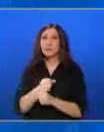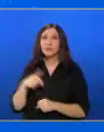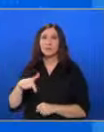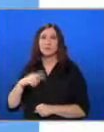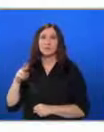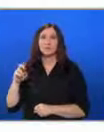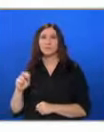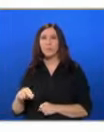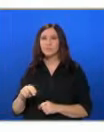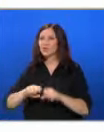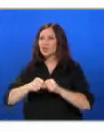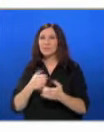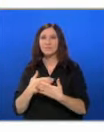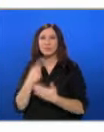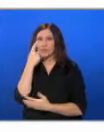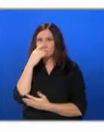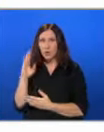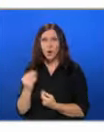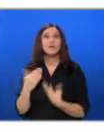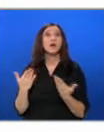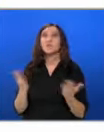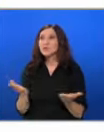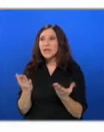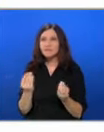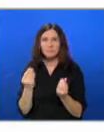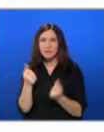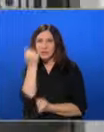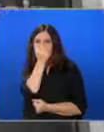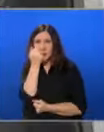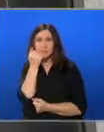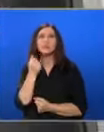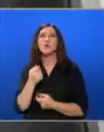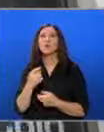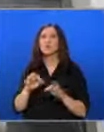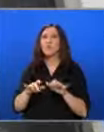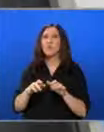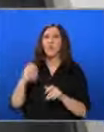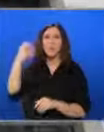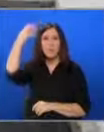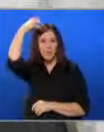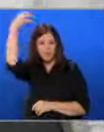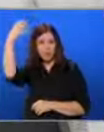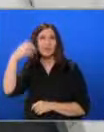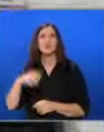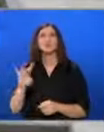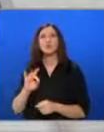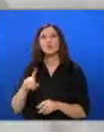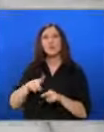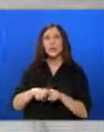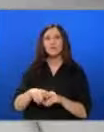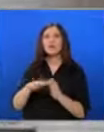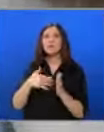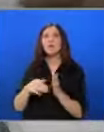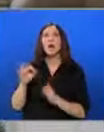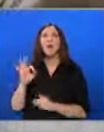милион лева. Какво става с парите на измаменито от криптокралицата Рожа Игнатова и схемата OneCoin, в която потънаха